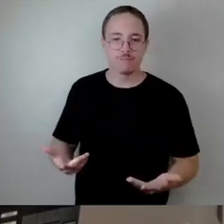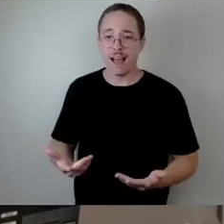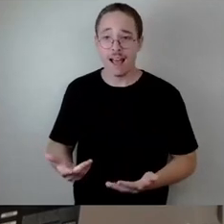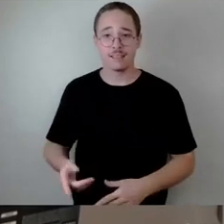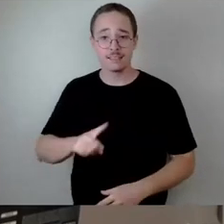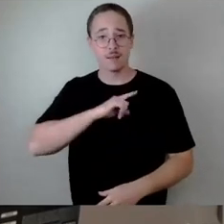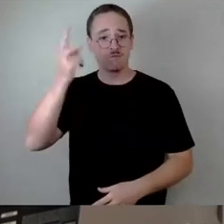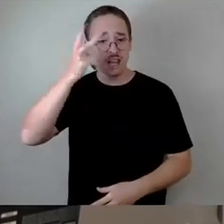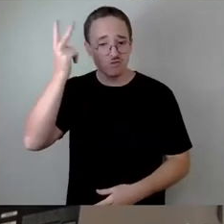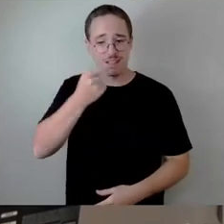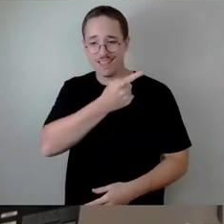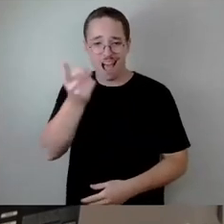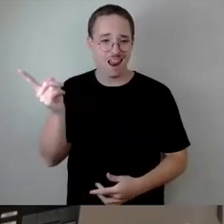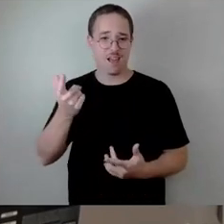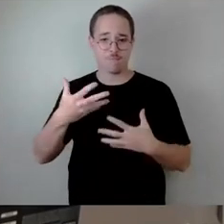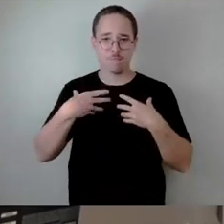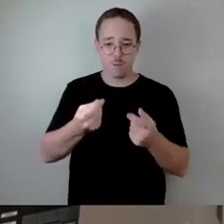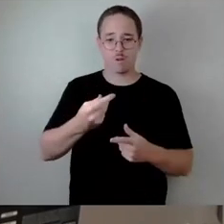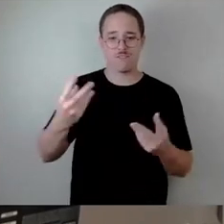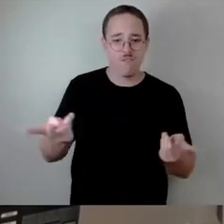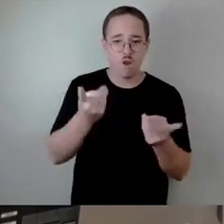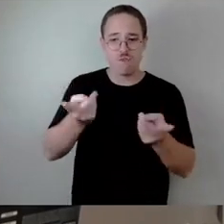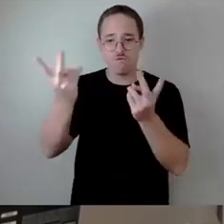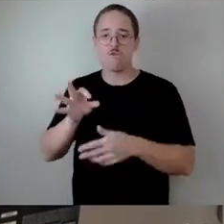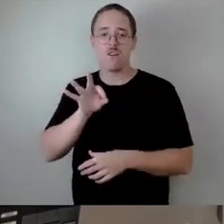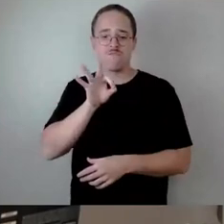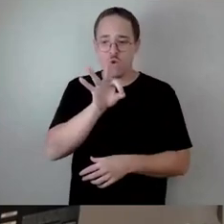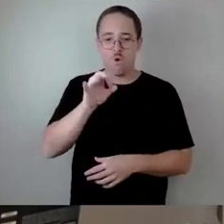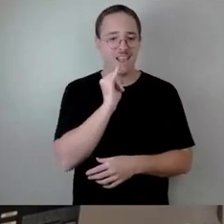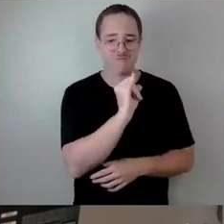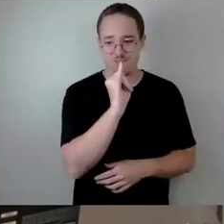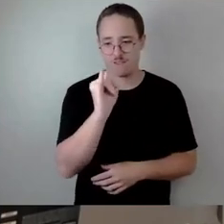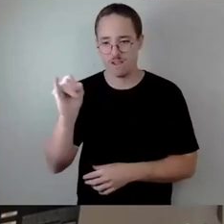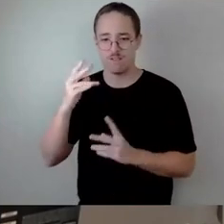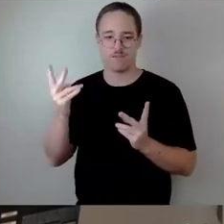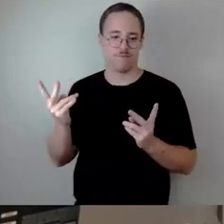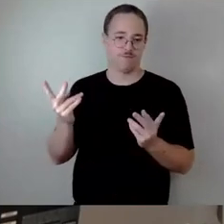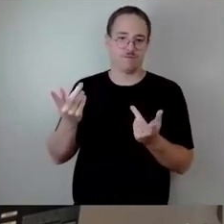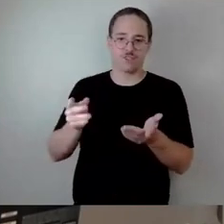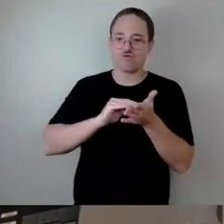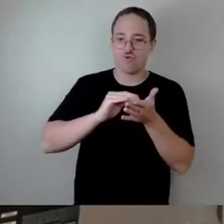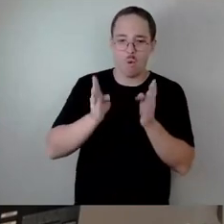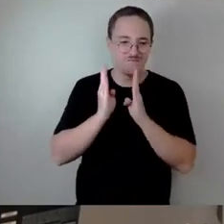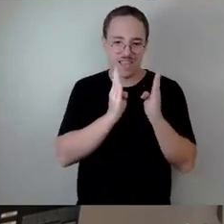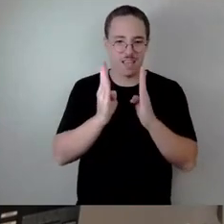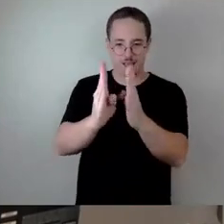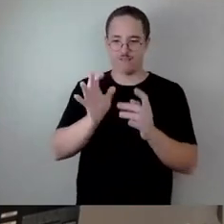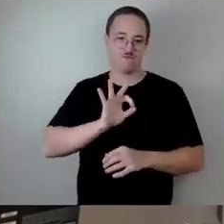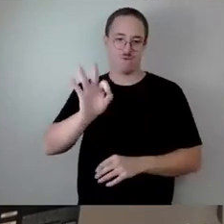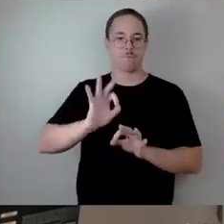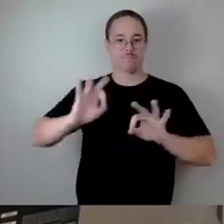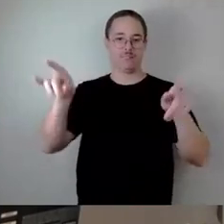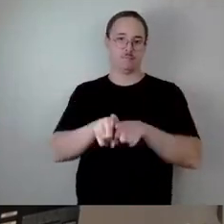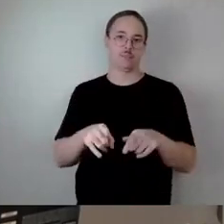die es verdient, um den bestmöglichen Schulweg, um den bestmöglichen Bildungsweg zu gehen. Vielen Dank. Und beim Sozialticket, das vielleicht noch als letzten Satz, stimmen wir